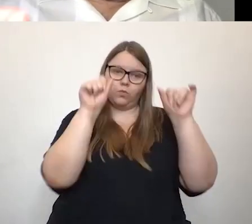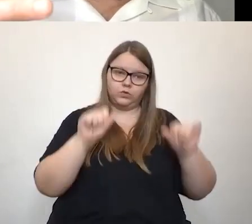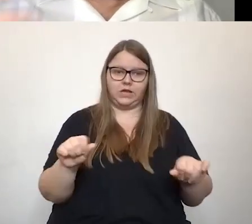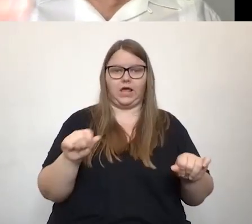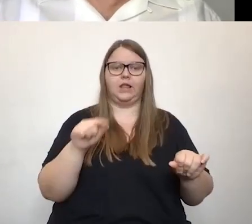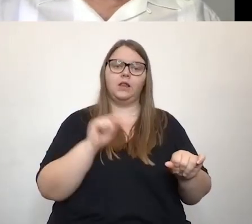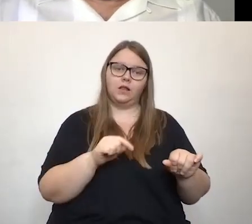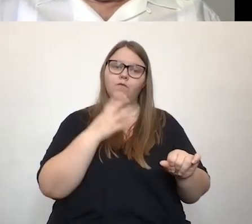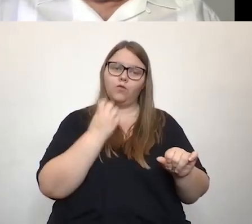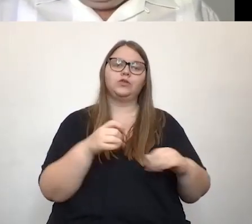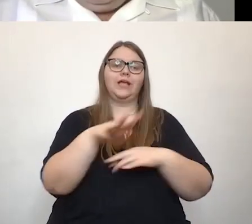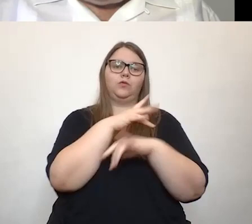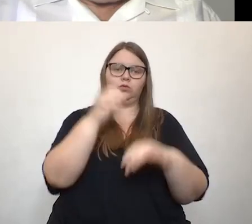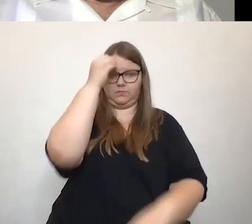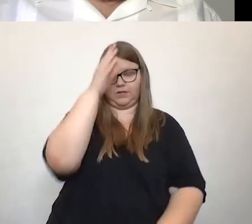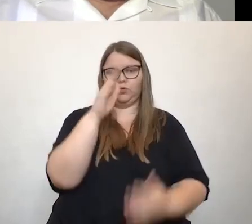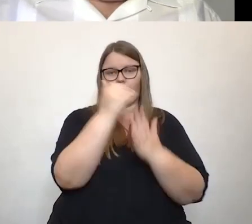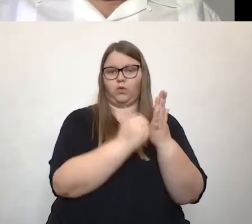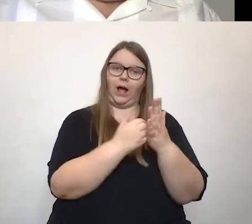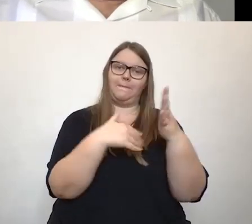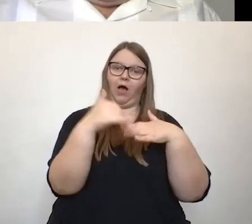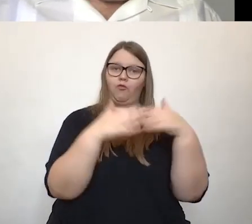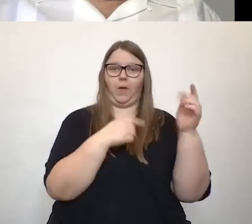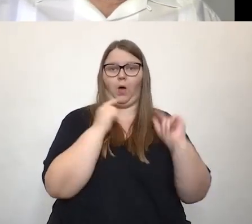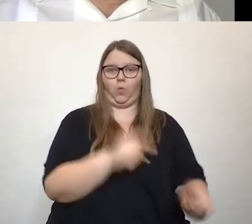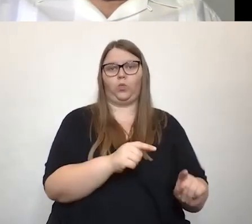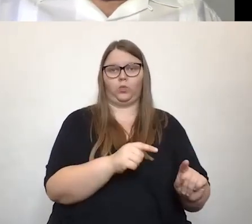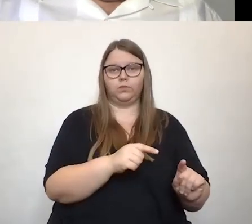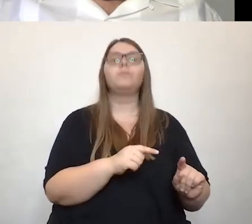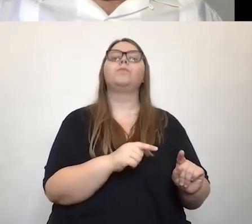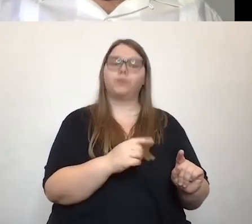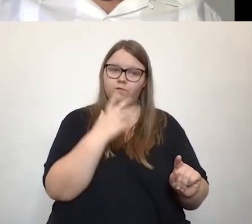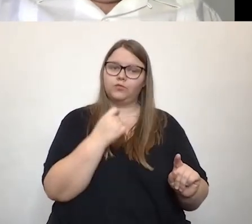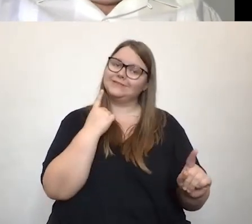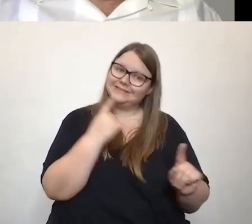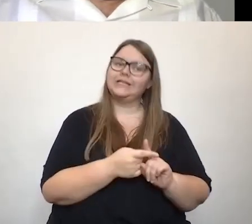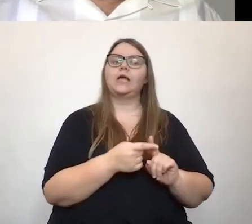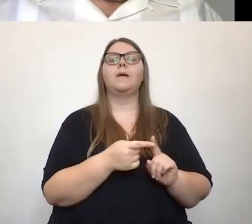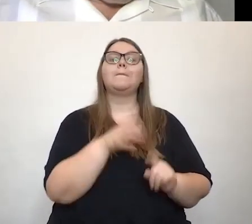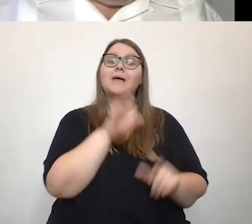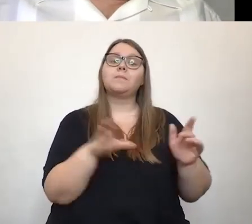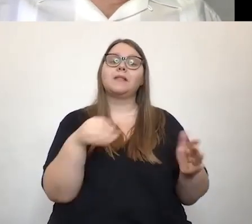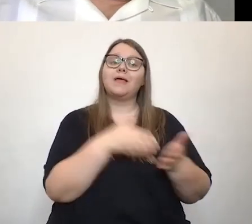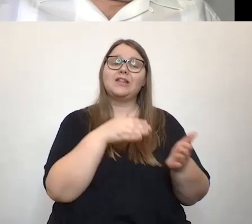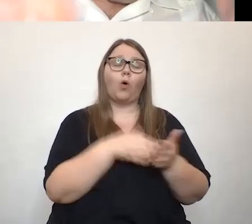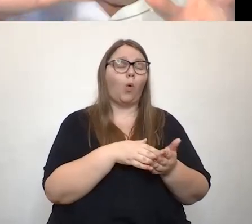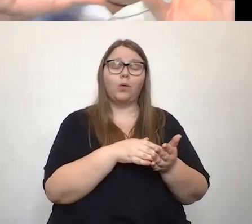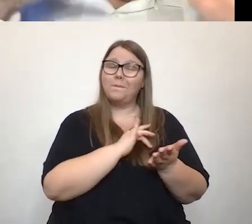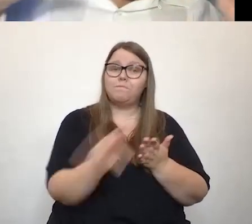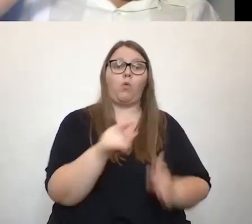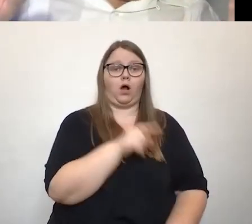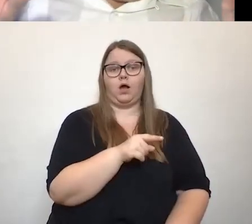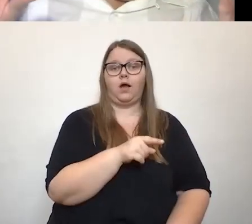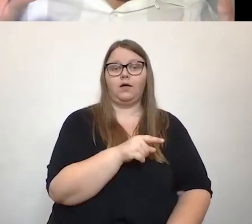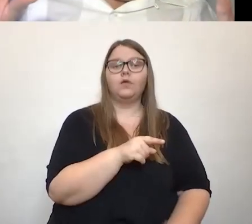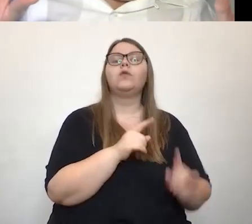Inklusionsbildungsprogramm auf, das eben ausschließlich auf Menschen mit Behinderung besteht und auch ganz wichtig, wir wollen eine